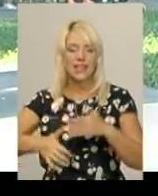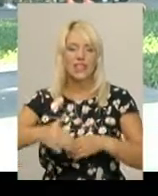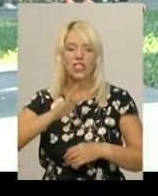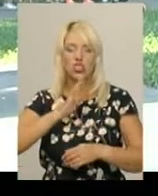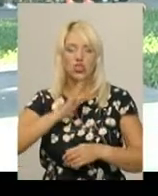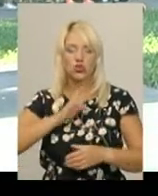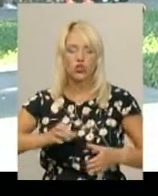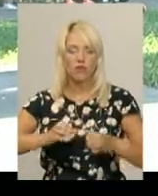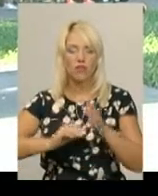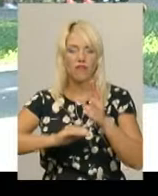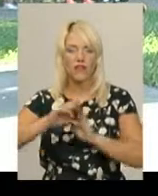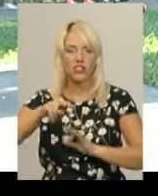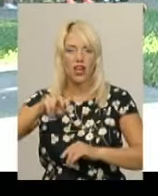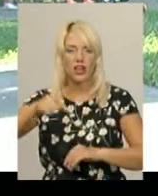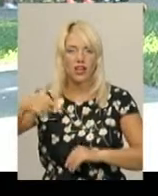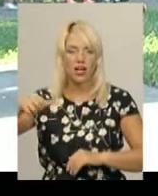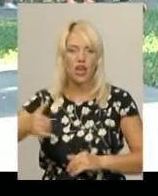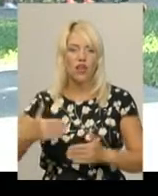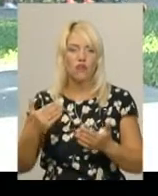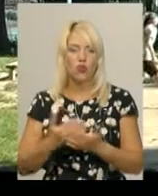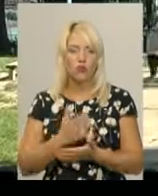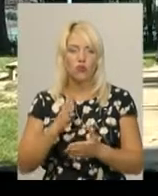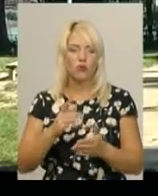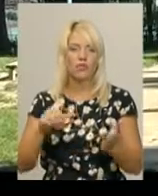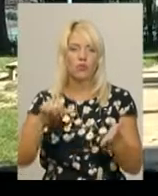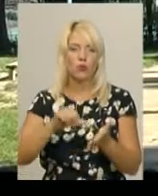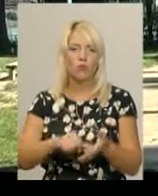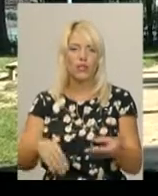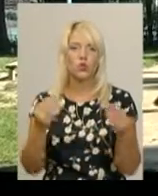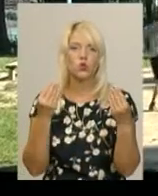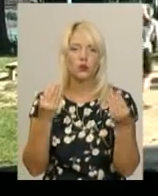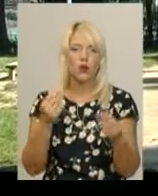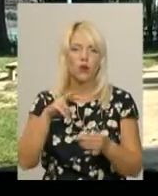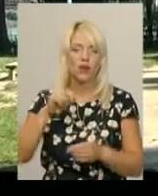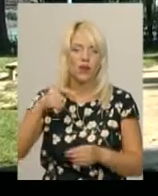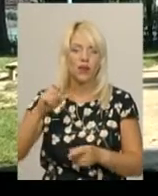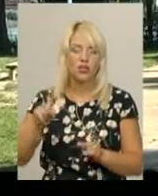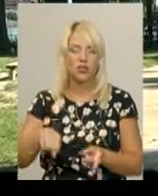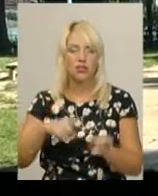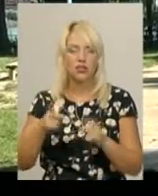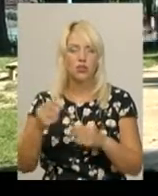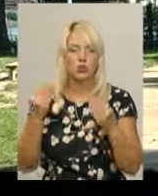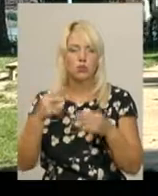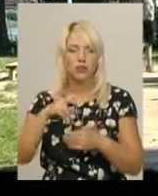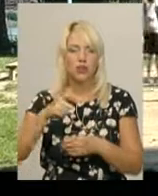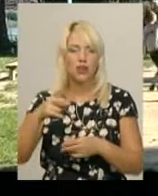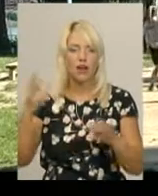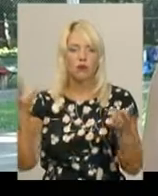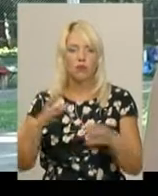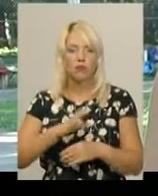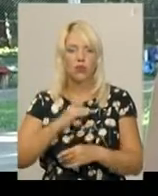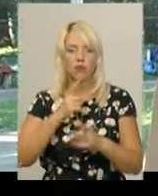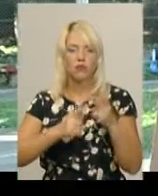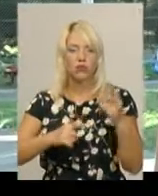ліги. Тож у новому виступатиме вже в «Суперлізі». Аби перейти в «Суперлігу», Хмельницькому «Новатору» знадобилося півтора роки.